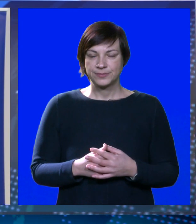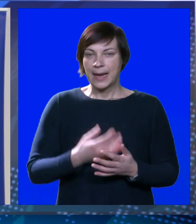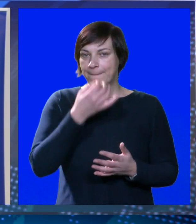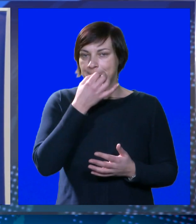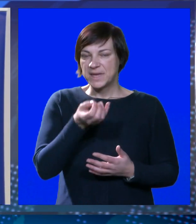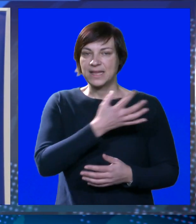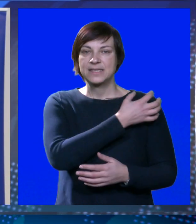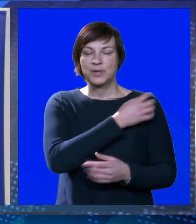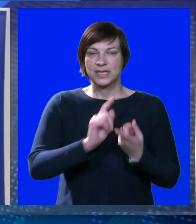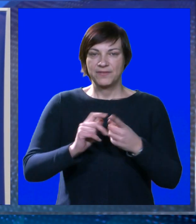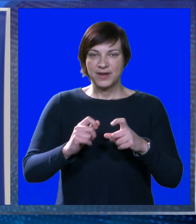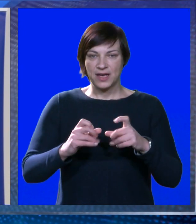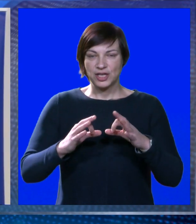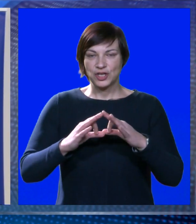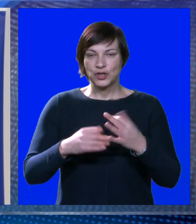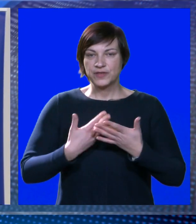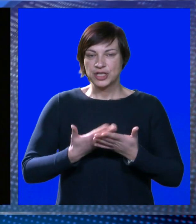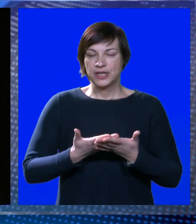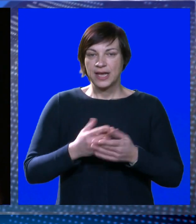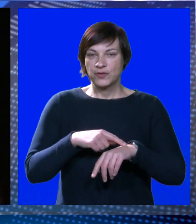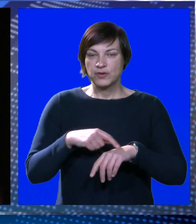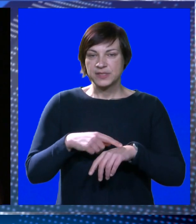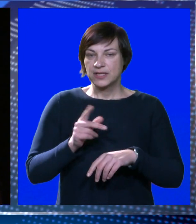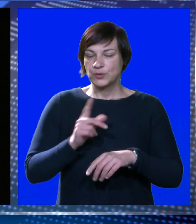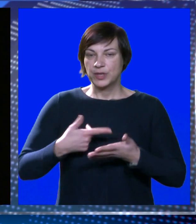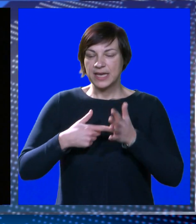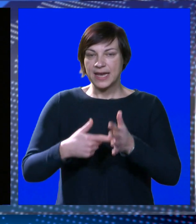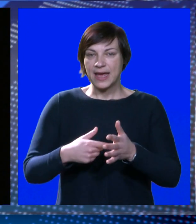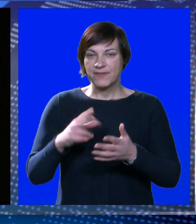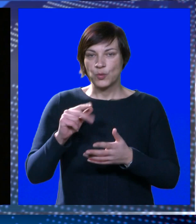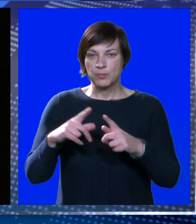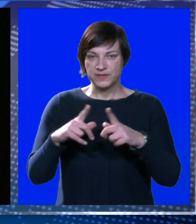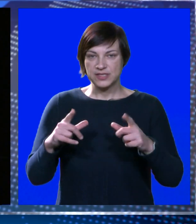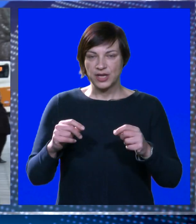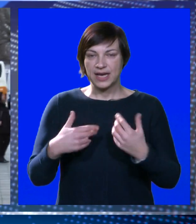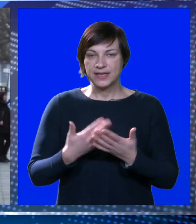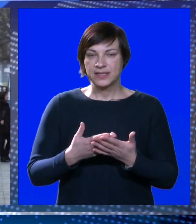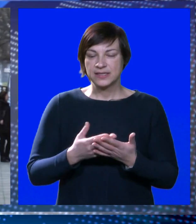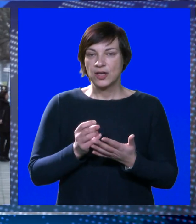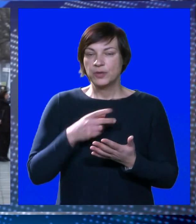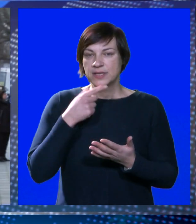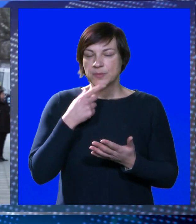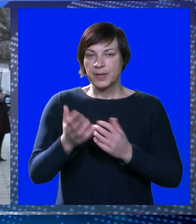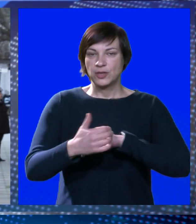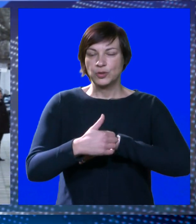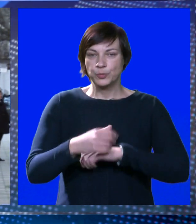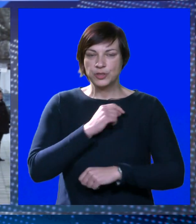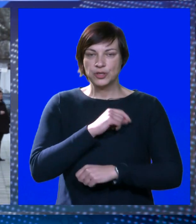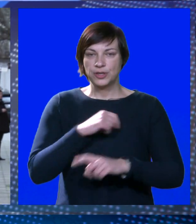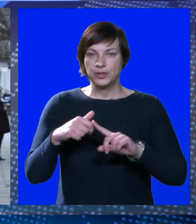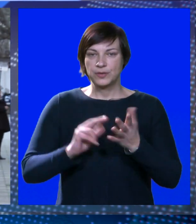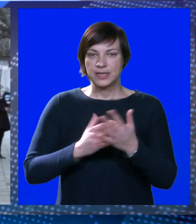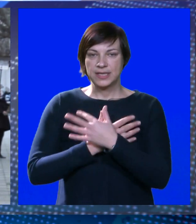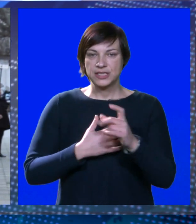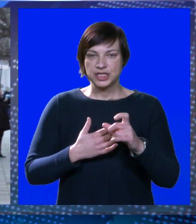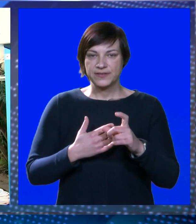Pitali smo gradonačelnika Mata Frankovića o njegovom satu kojeg nije naveo u imaminskoj kartici. On odmah spomenuo Dubrovačku odvjetnicu